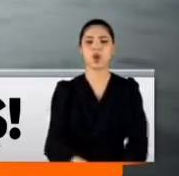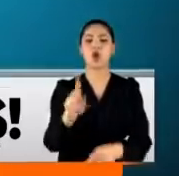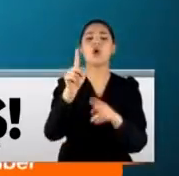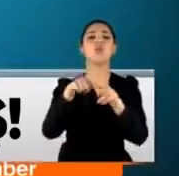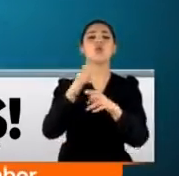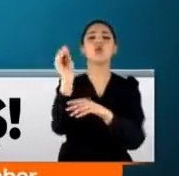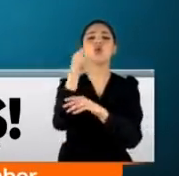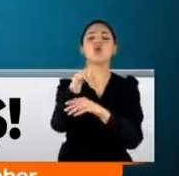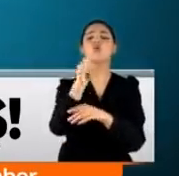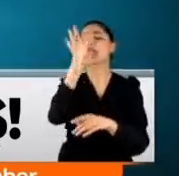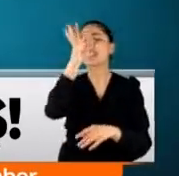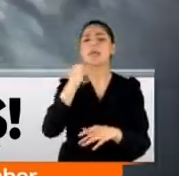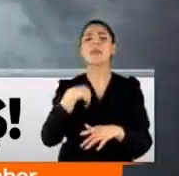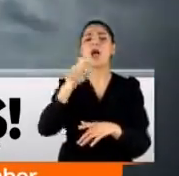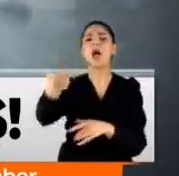avlayamaz.